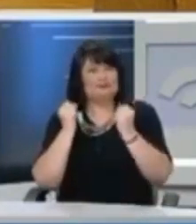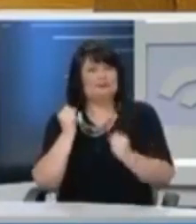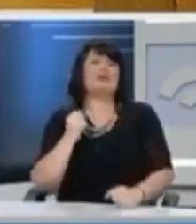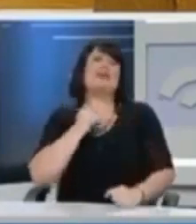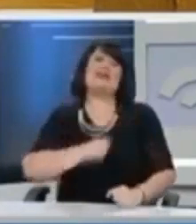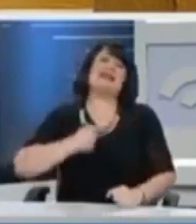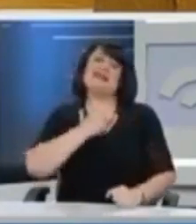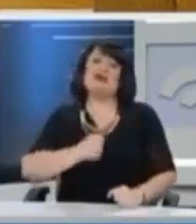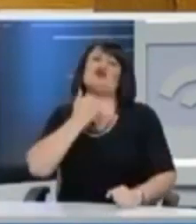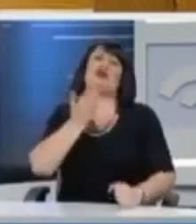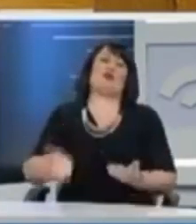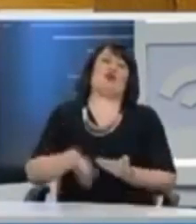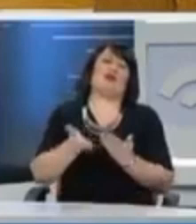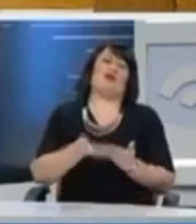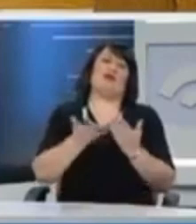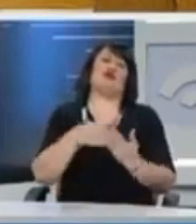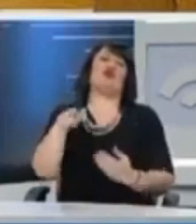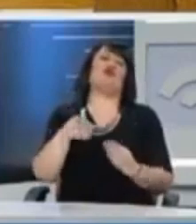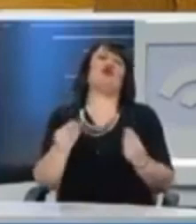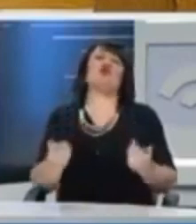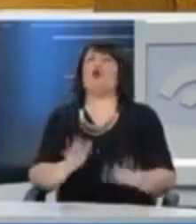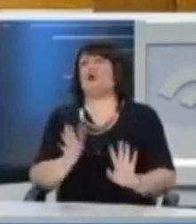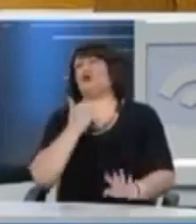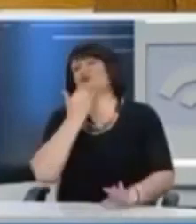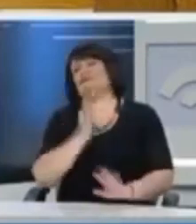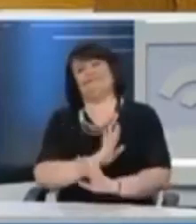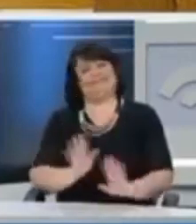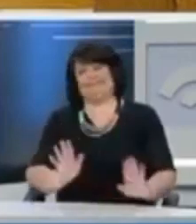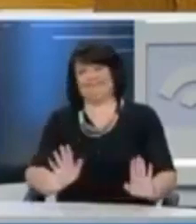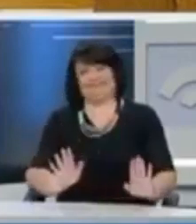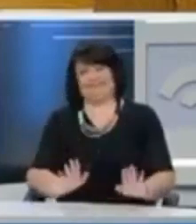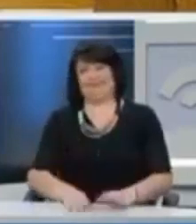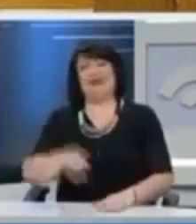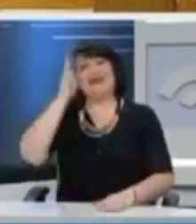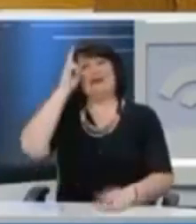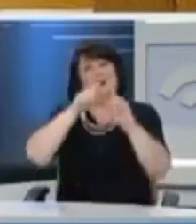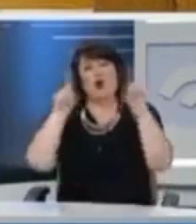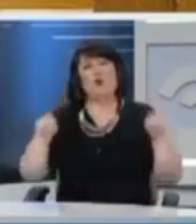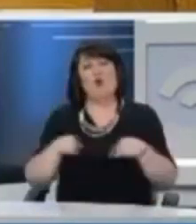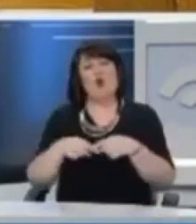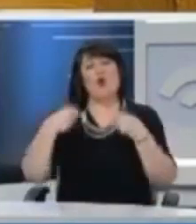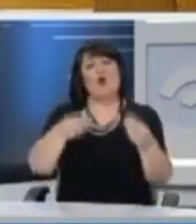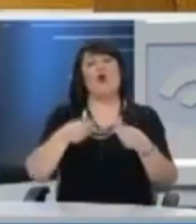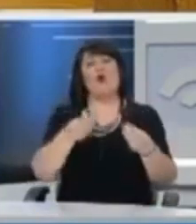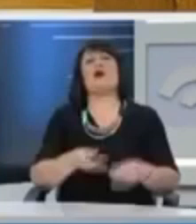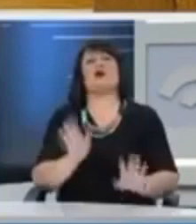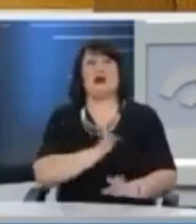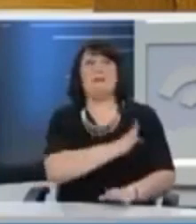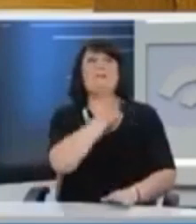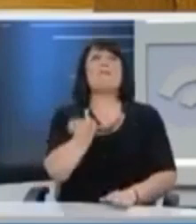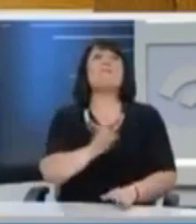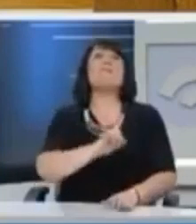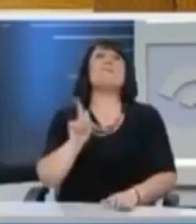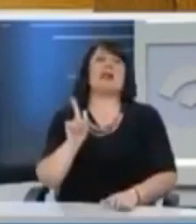όπλα της ποσοπτικής χαλάρωσης δεν μπορούν να λειτουργούσουν πλέον έχουν ξεμείνει από γερμανικά ομόλογα. Αντί να πάτε να ζητήσετε